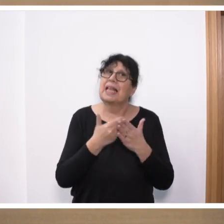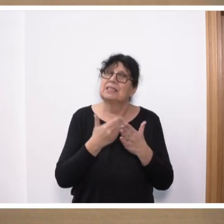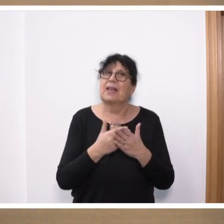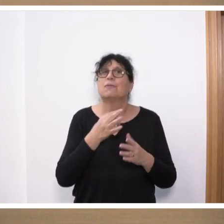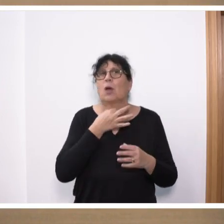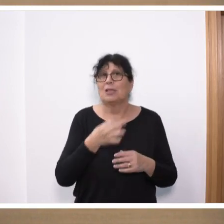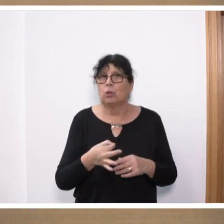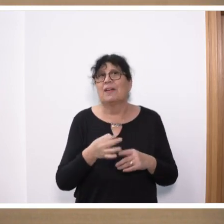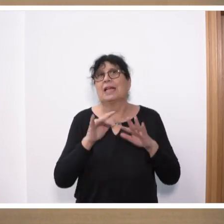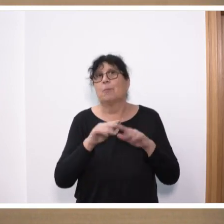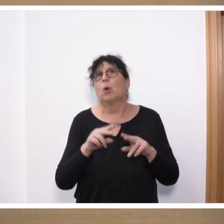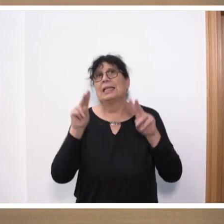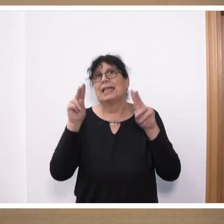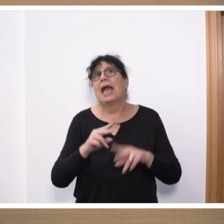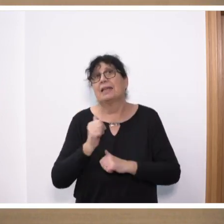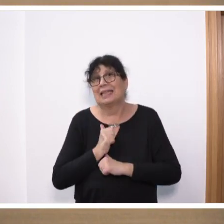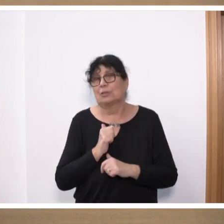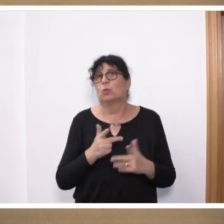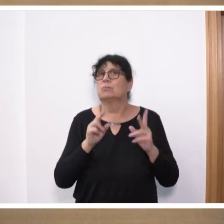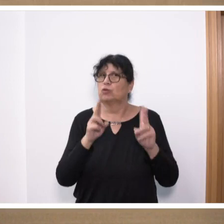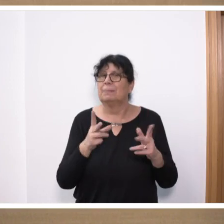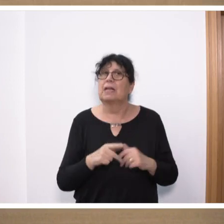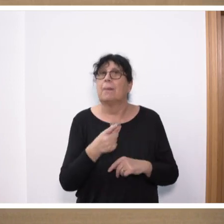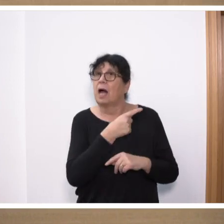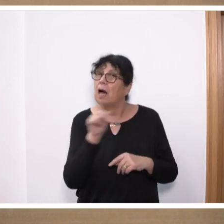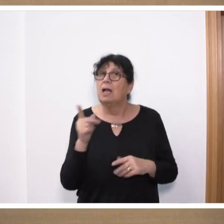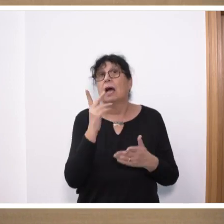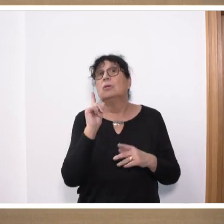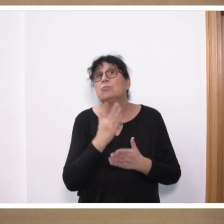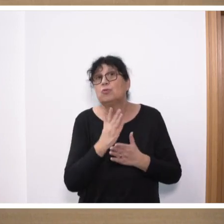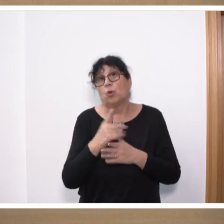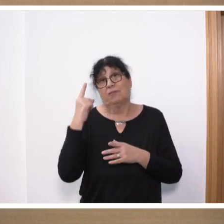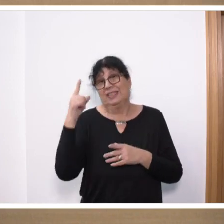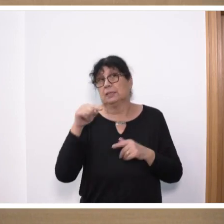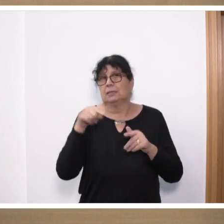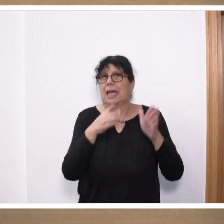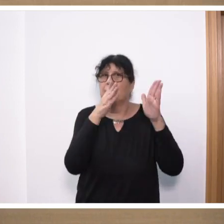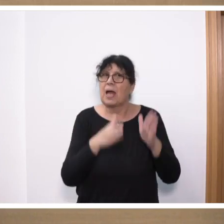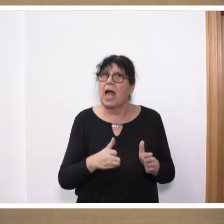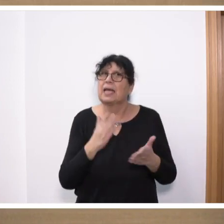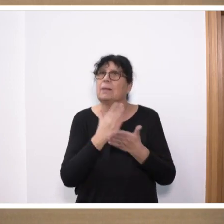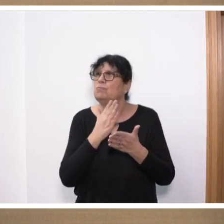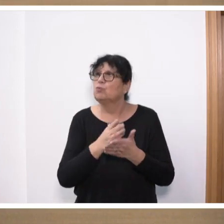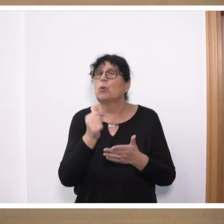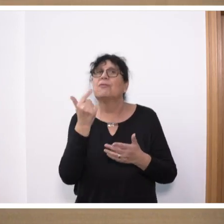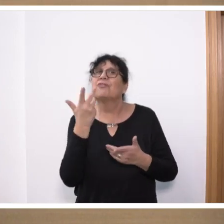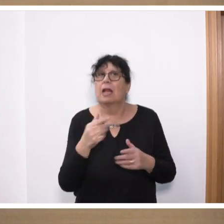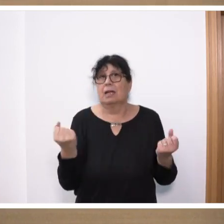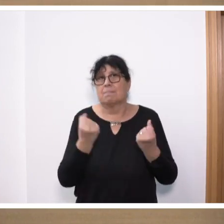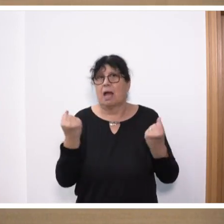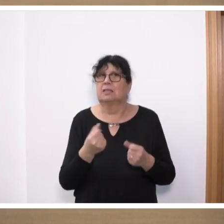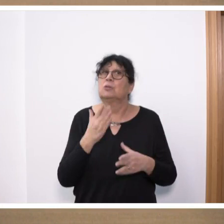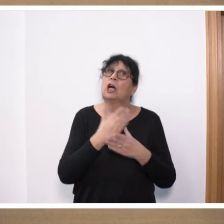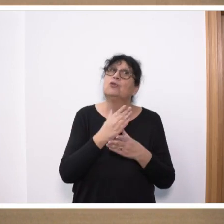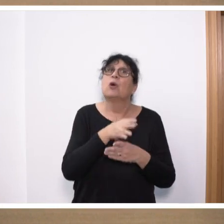notwendige Bürokratieentlastung aus. Und wie Sie sicherlich alle auch wissen, hat sich in diesem Bereich schon einiges getan. Hier ist schon einiges auf den